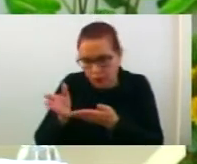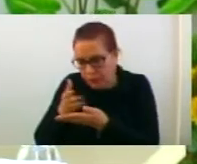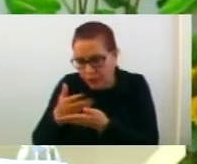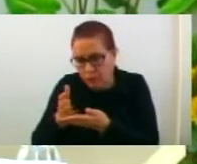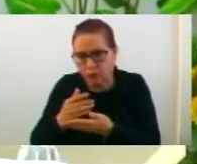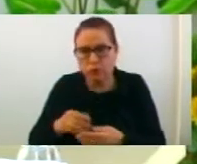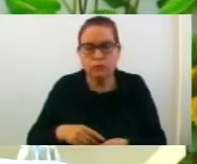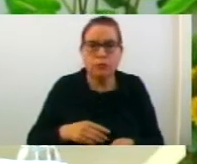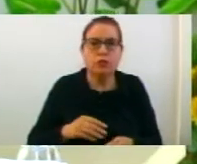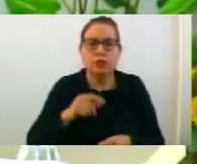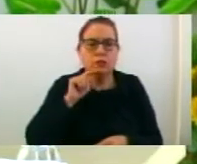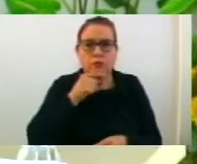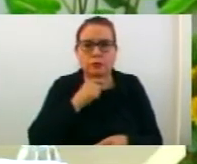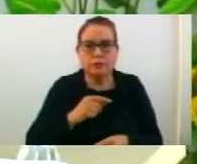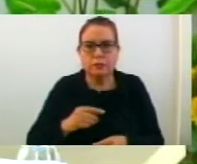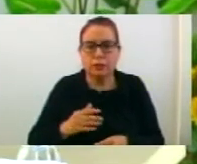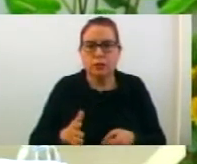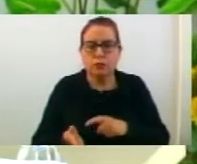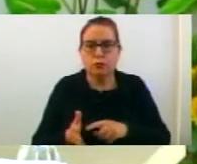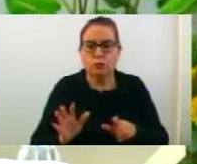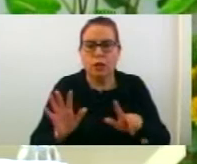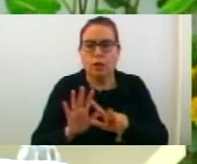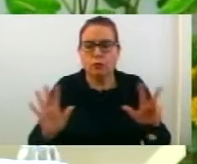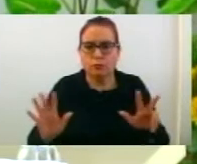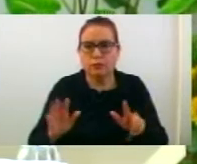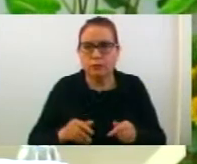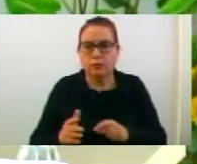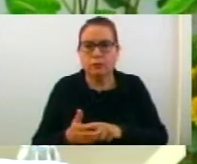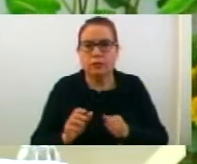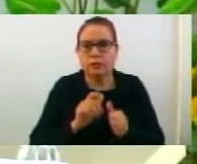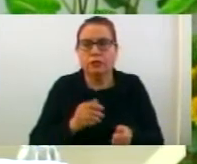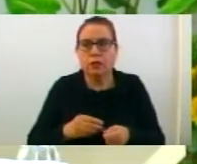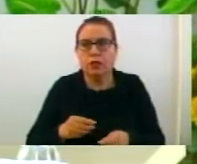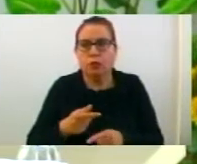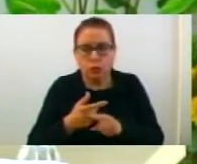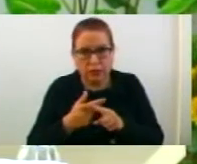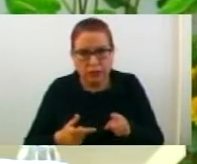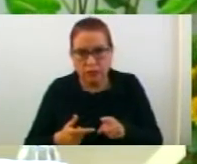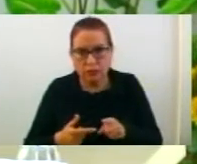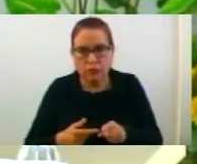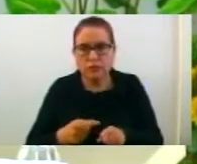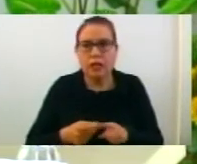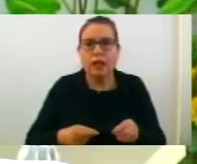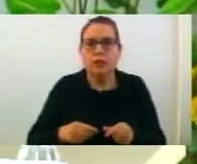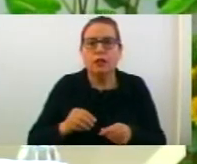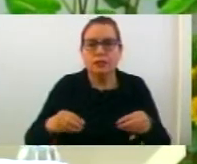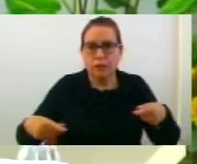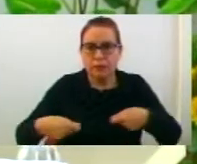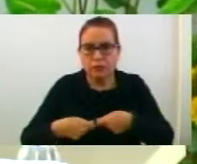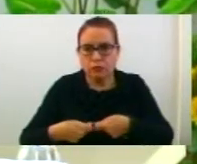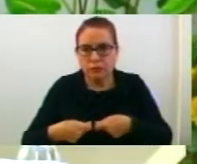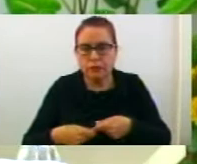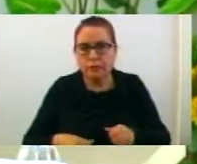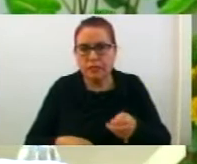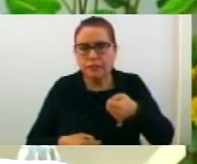Мучите от Струмица и точка 18 предлог одлука за сумвенционирање на дел одна до местокот за приклучување на